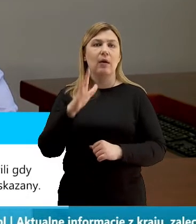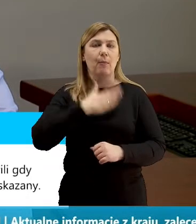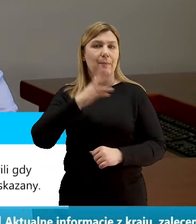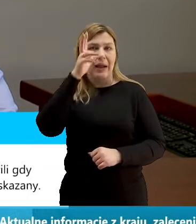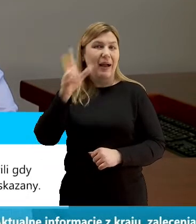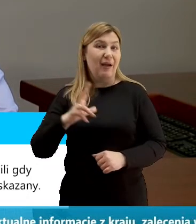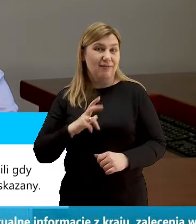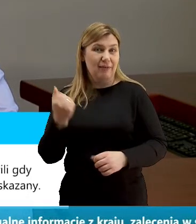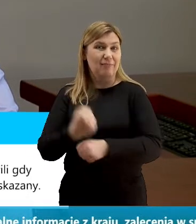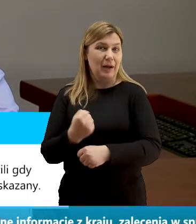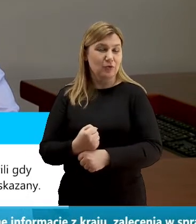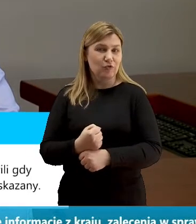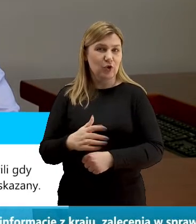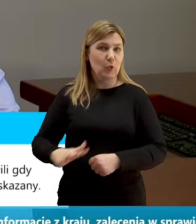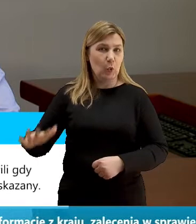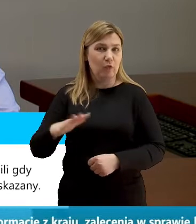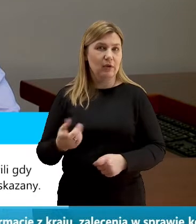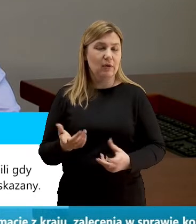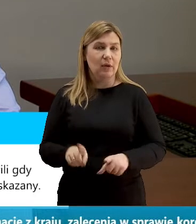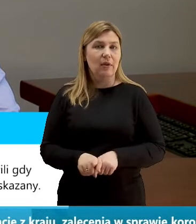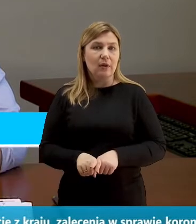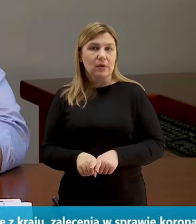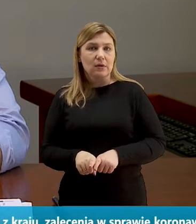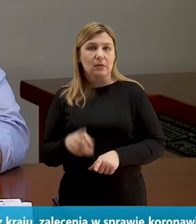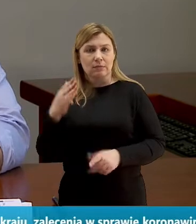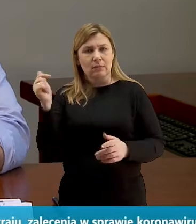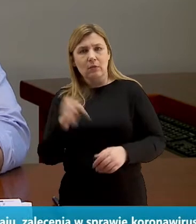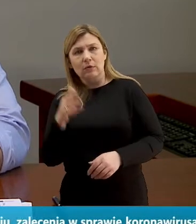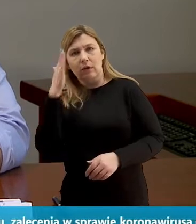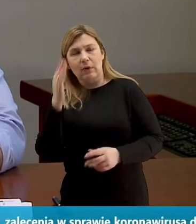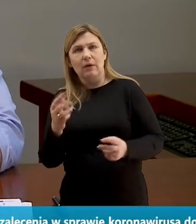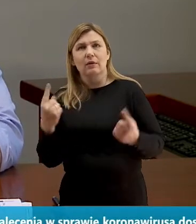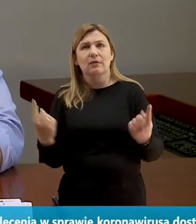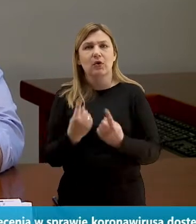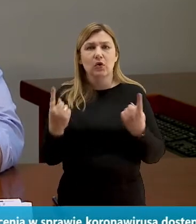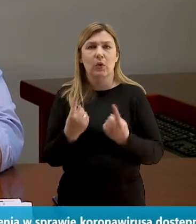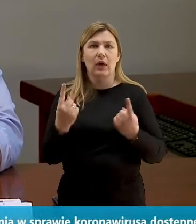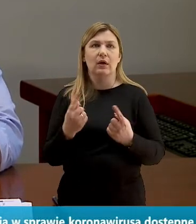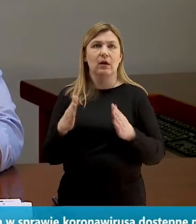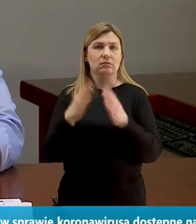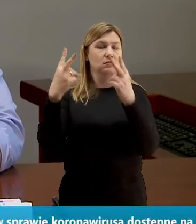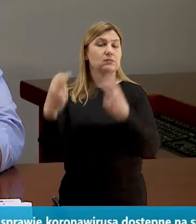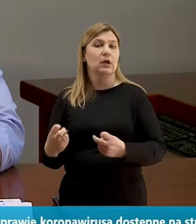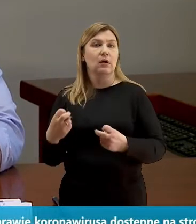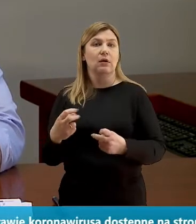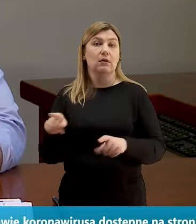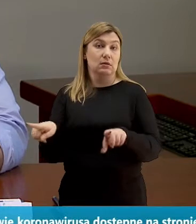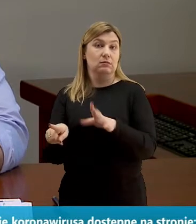musimy też zakładać, że mogą się pojawić sytuacje kwarantanny, na przykład w odniesieniu do